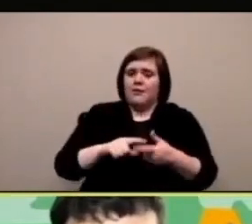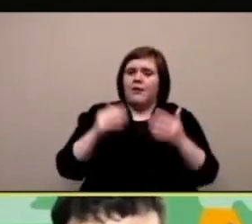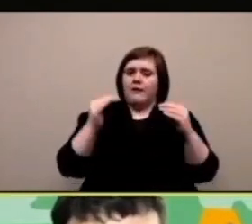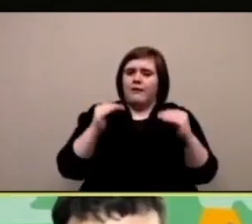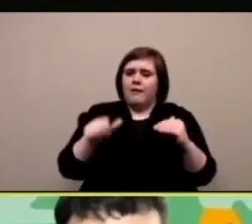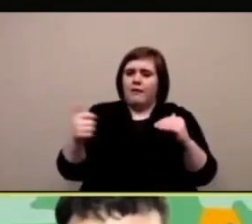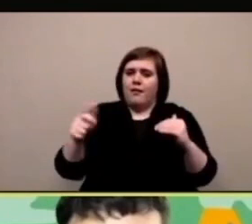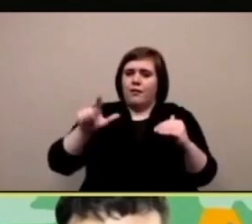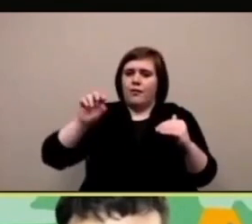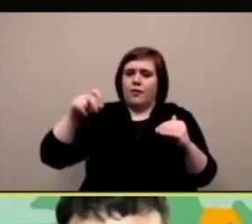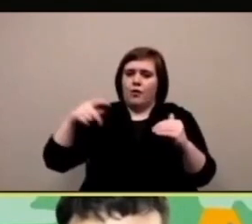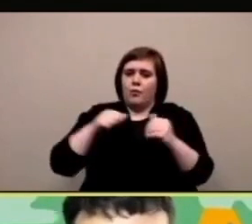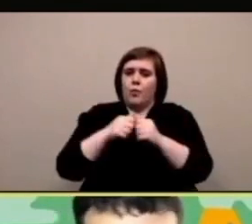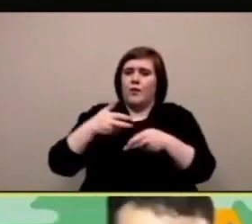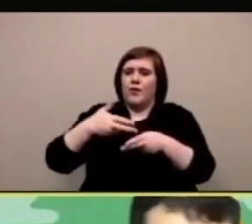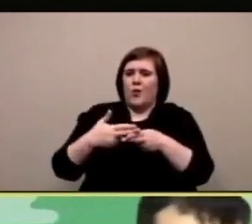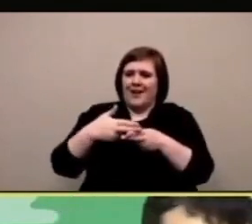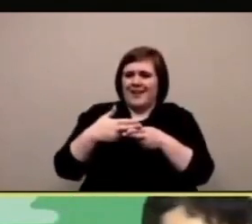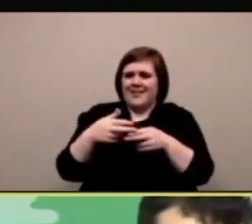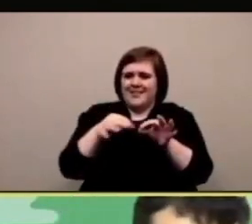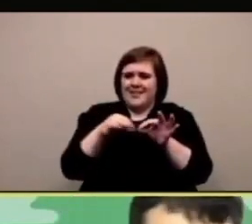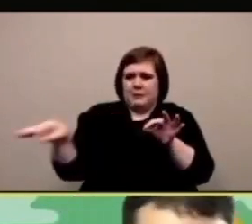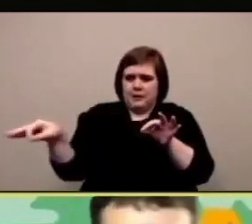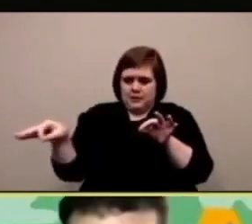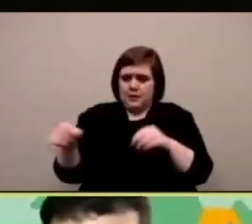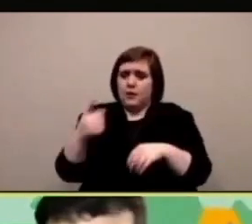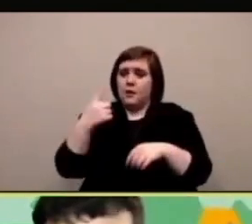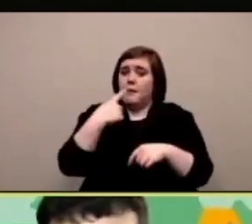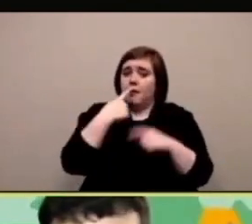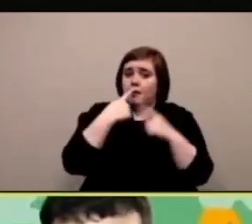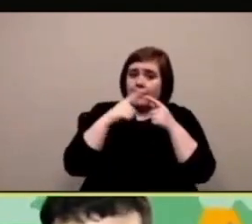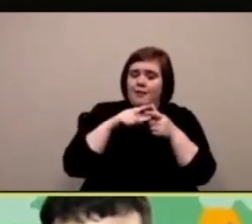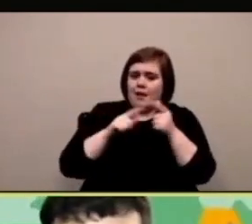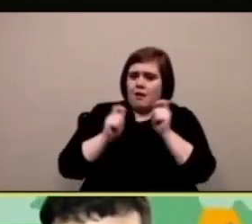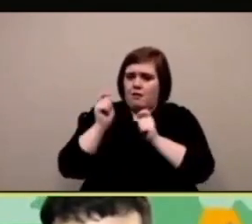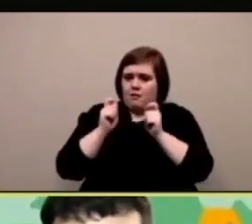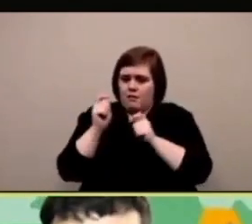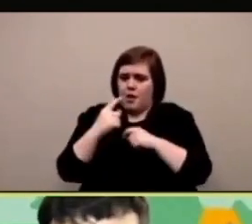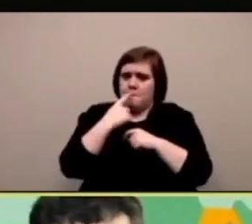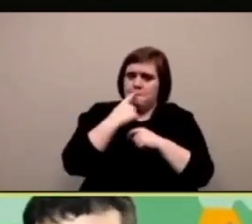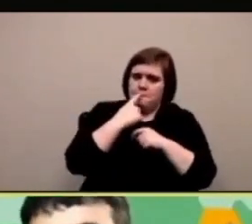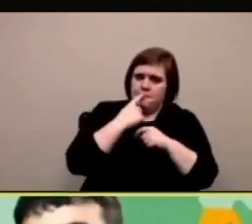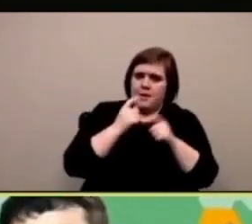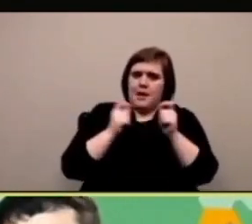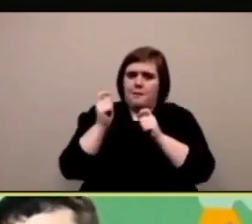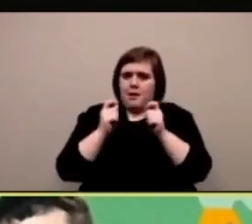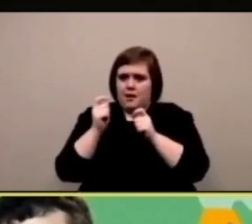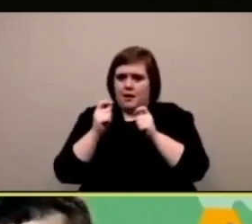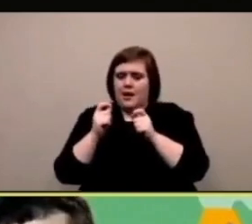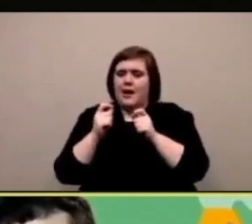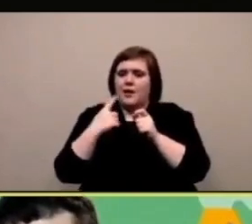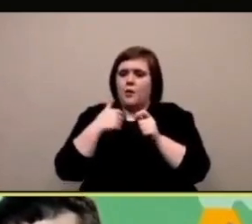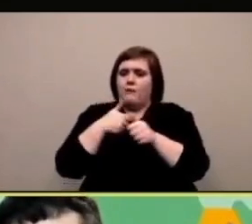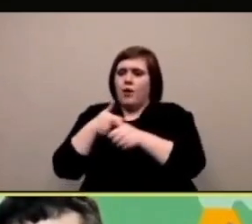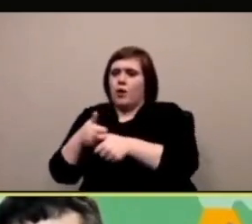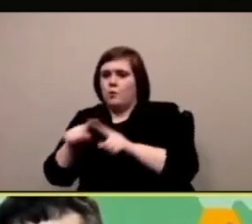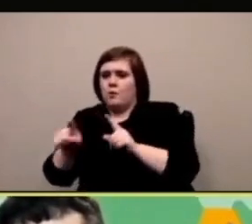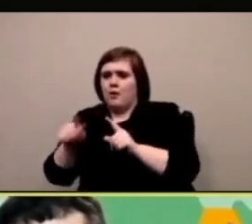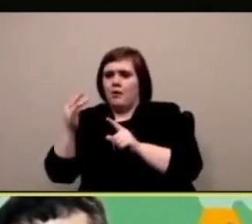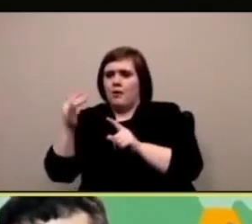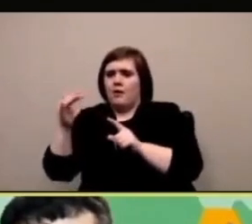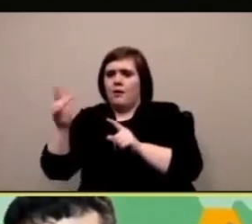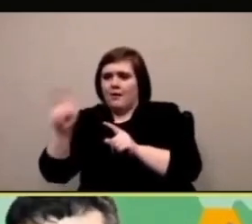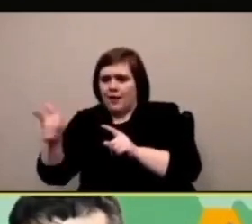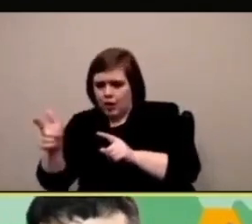capito quello che sta succedendo allora nel tuo loop va la tua bocca segue la bocca ma c'è un altro loop che